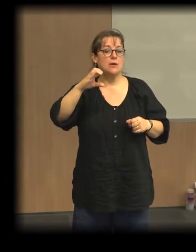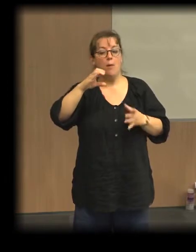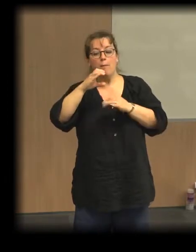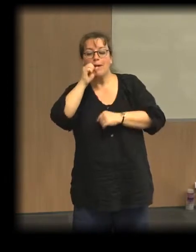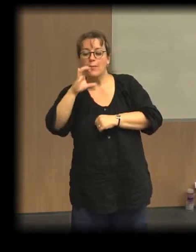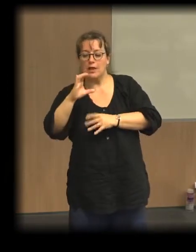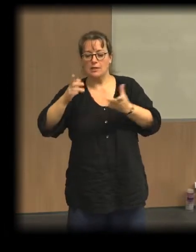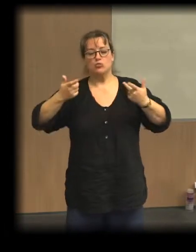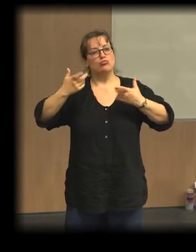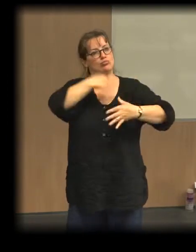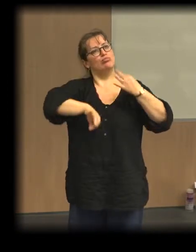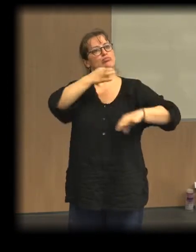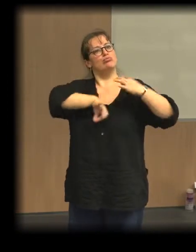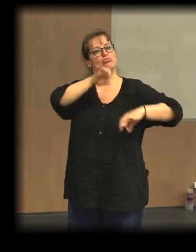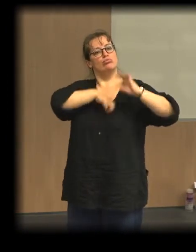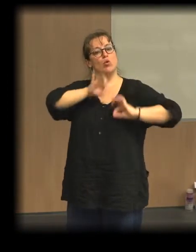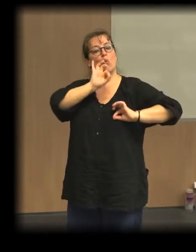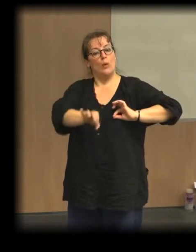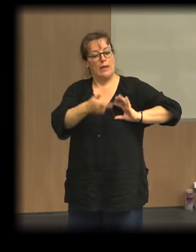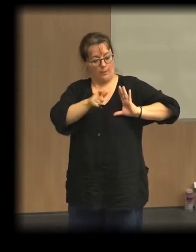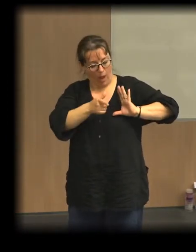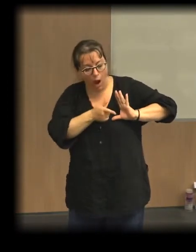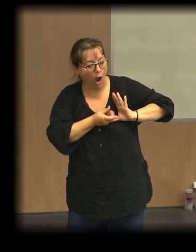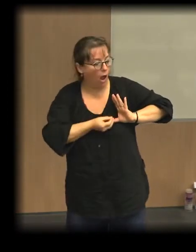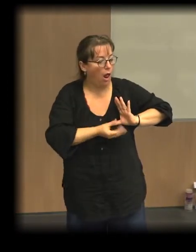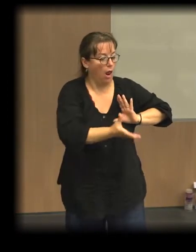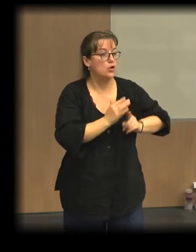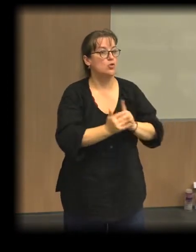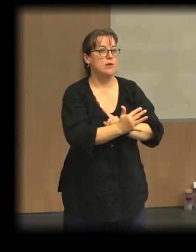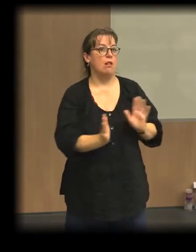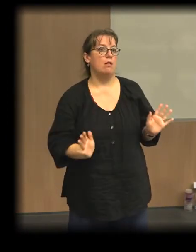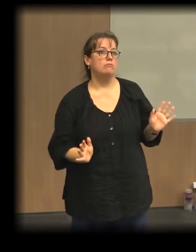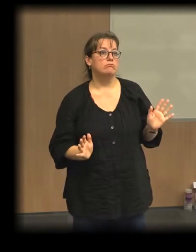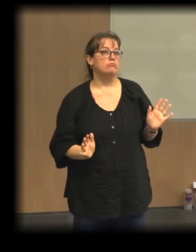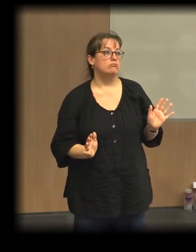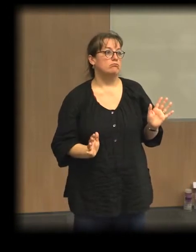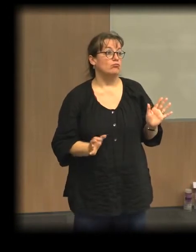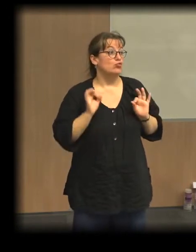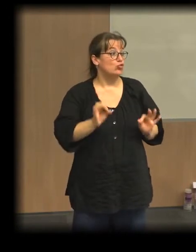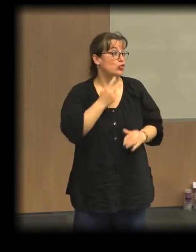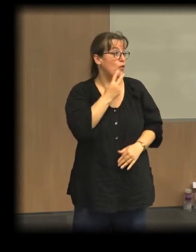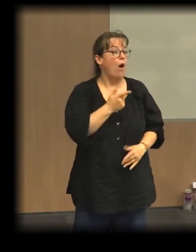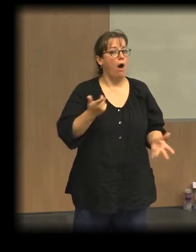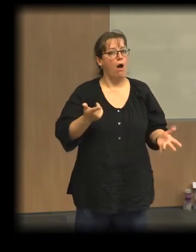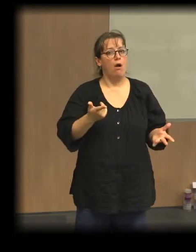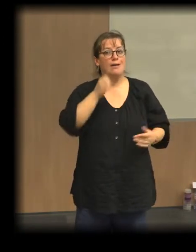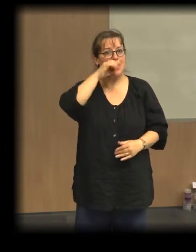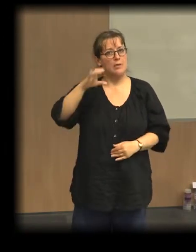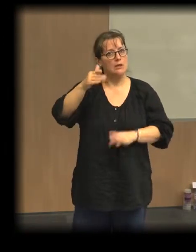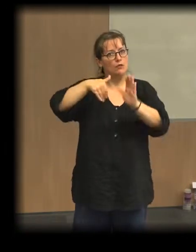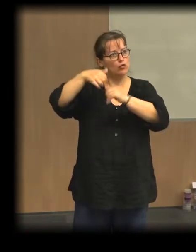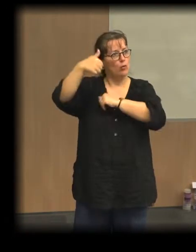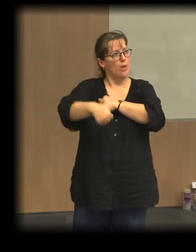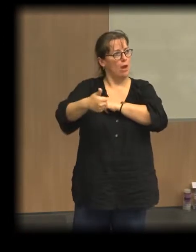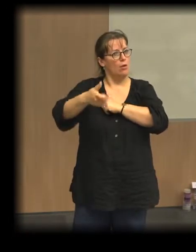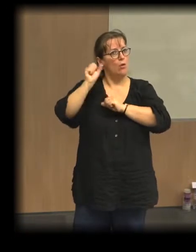'a qu'une seule façon de faire de l'économie de manière efficace, c'est celle qui a été mise en œuvre dans le capitalisme mais au sein